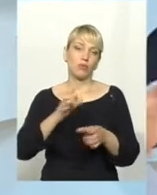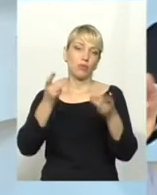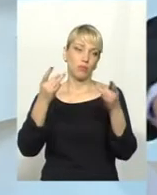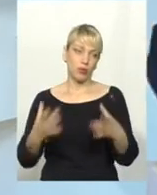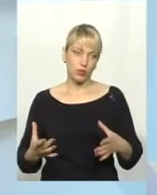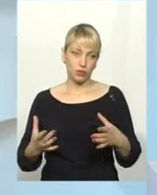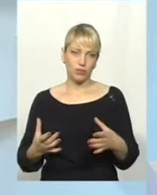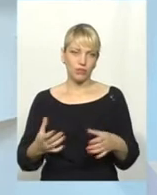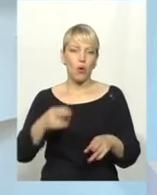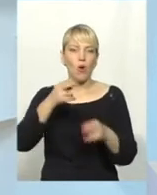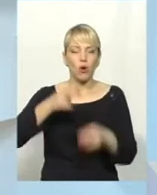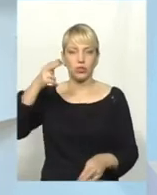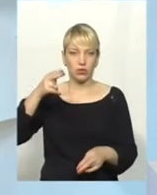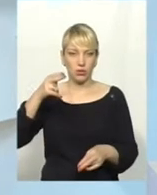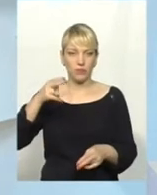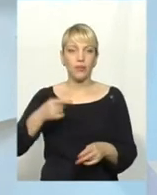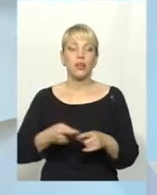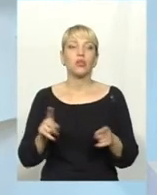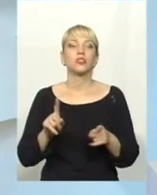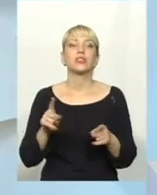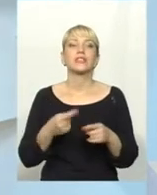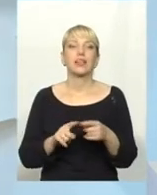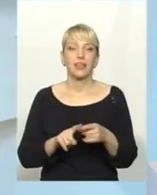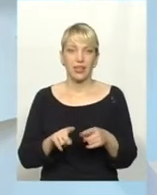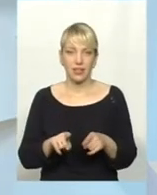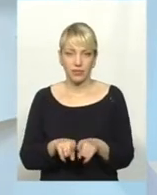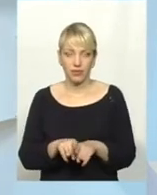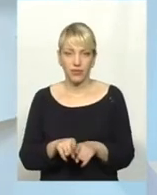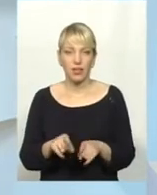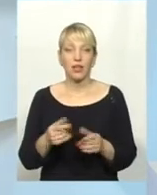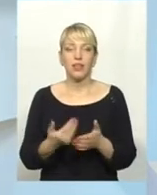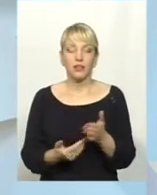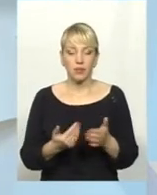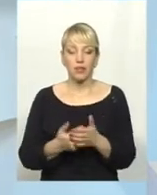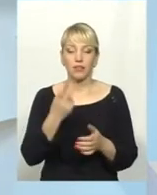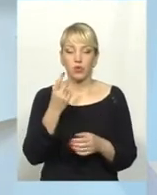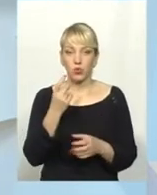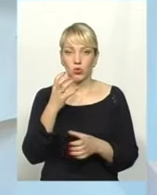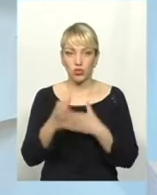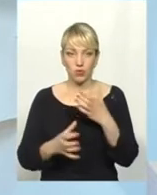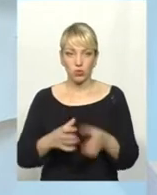Ну, що значить гостро? Що таке гостро? Вперед Другої світової війни